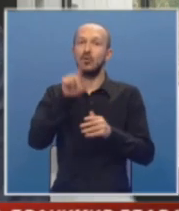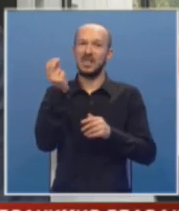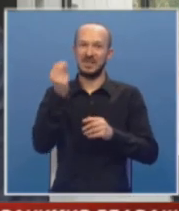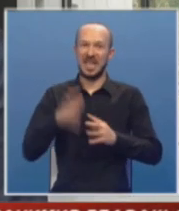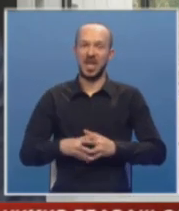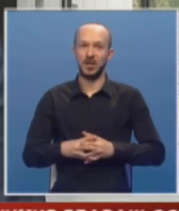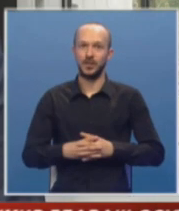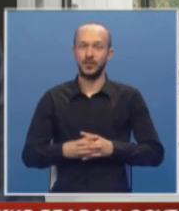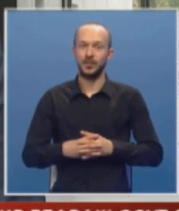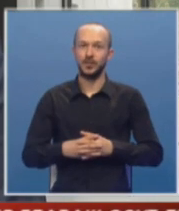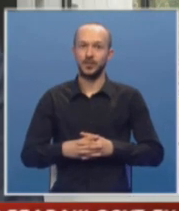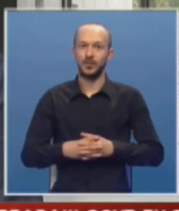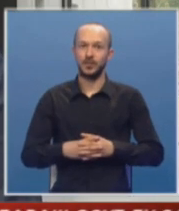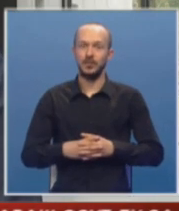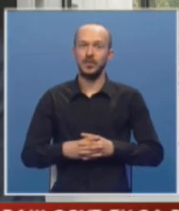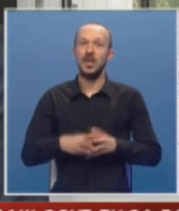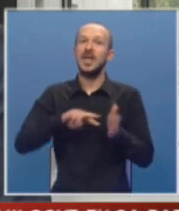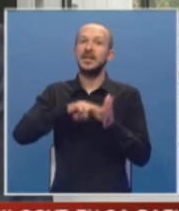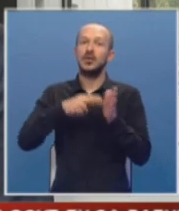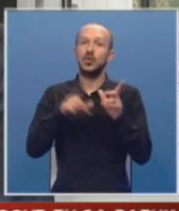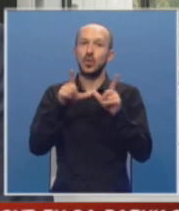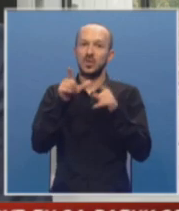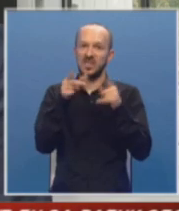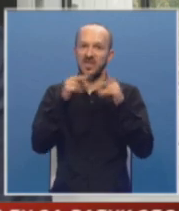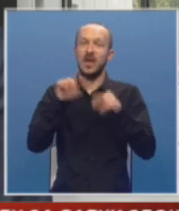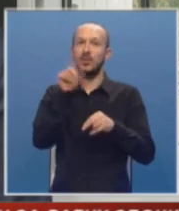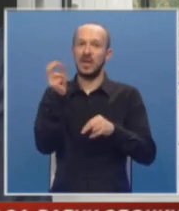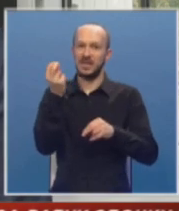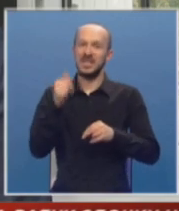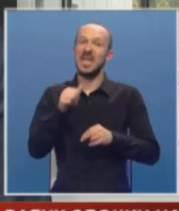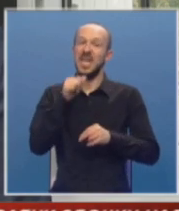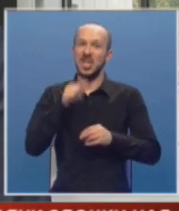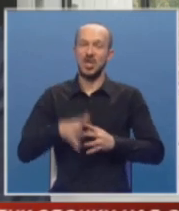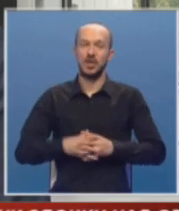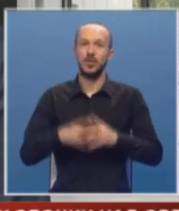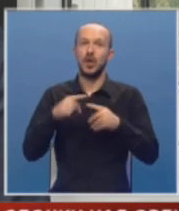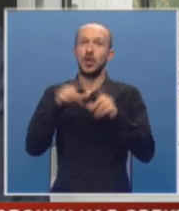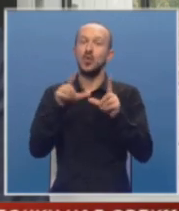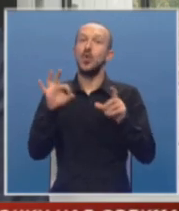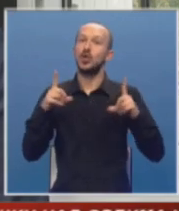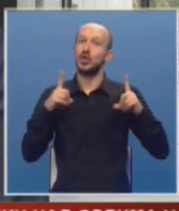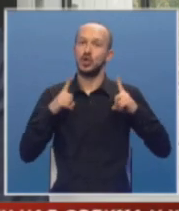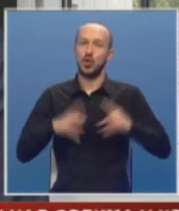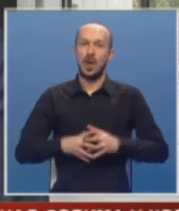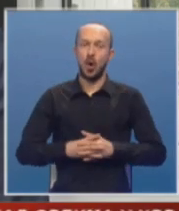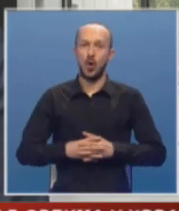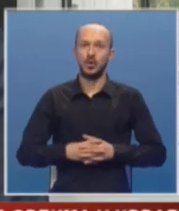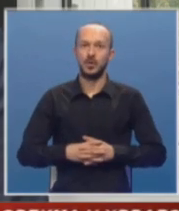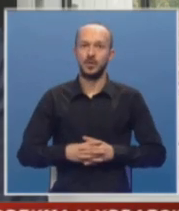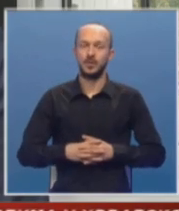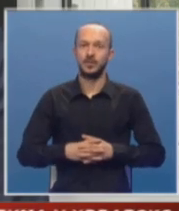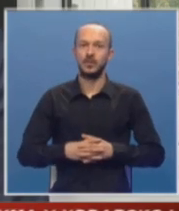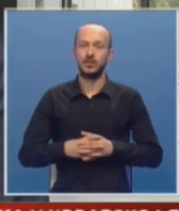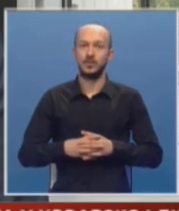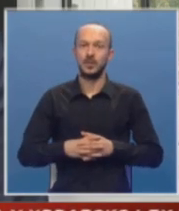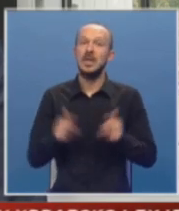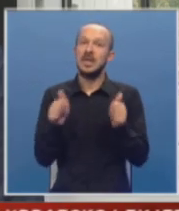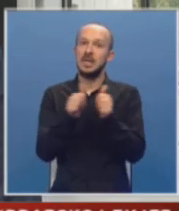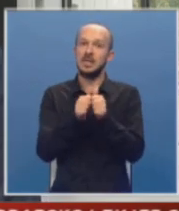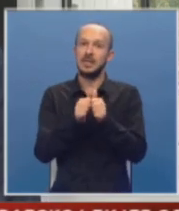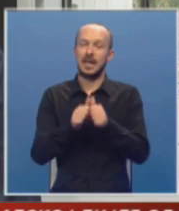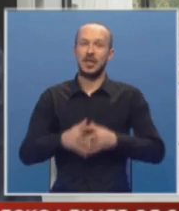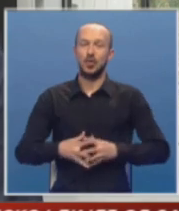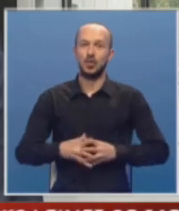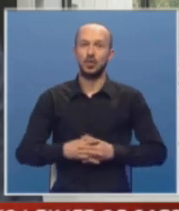Srpske, faktički tehničkog ustava Republike Srpske. Tu očekujemo izuzetnu saradnju